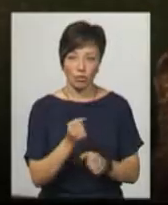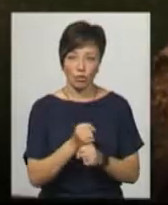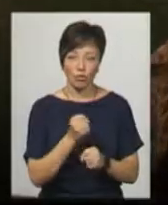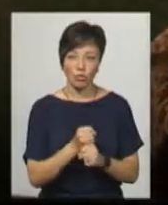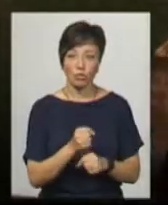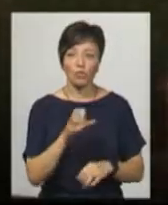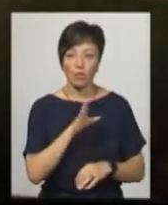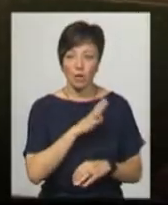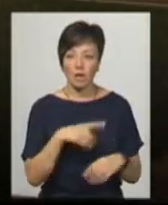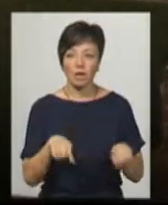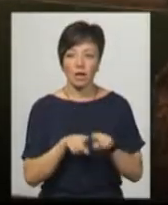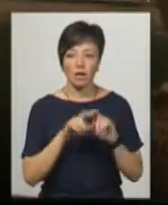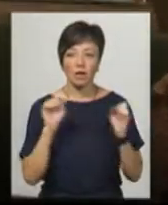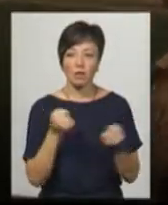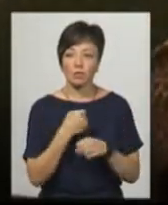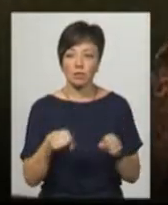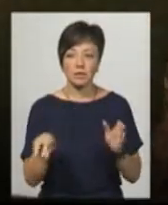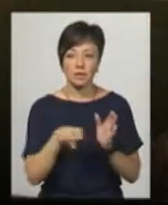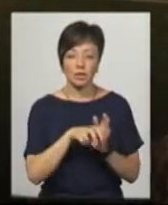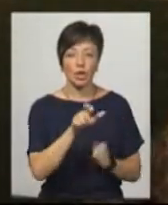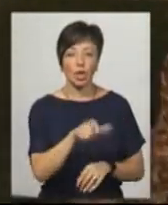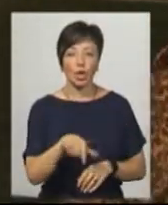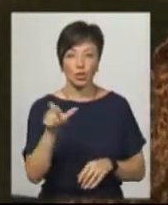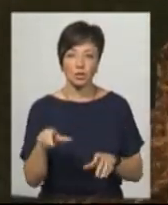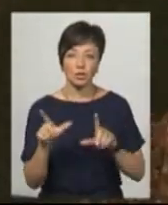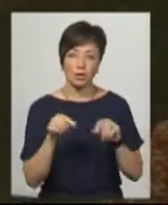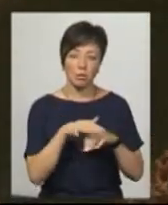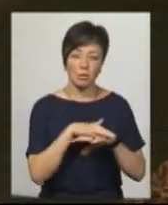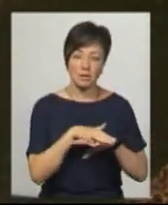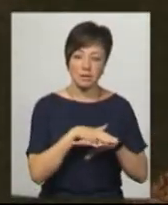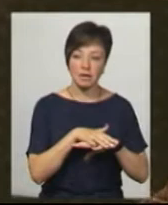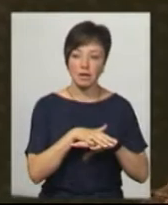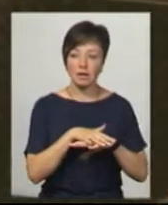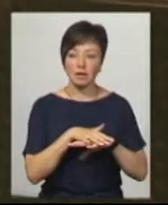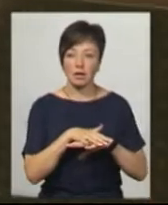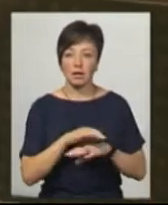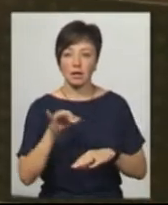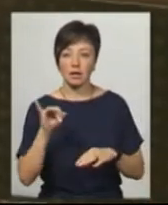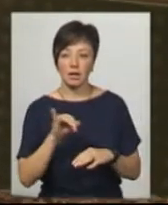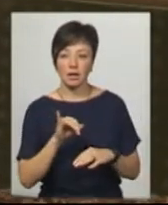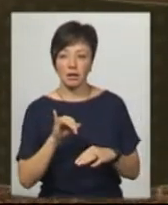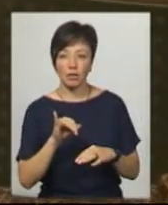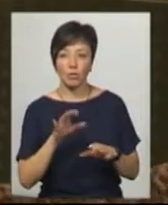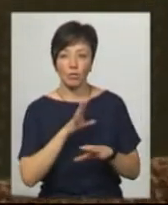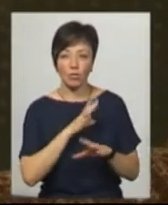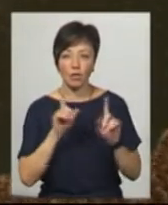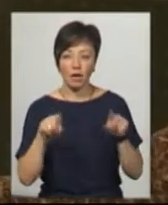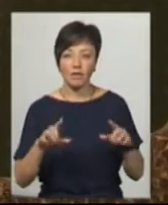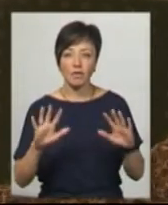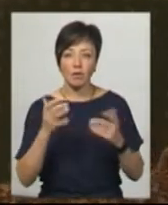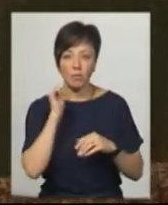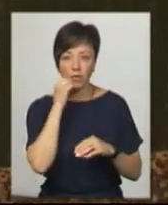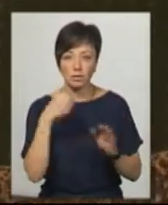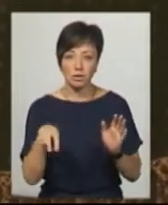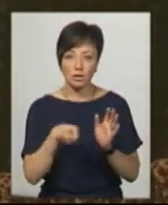бо було таким, що неможливо було сісти, бо люди доїхали на базар, і виходили, був такий випадок, що